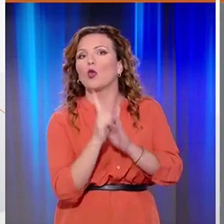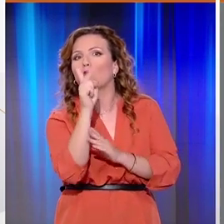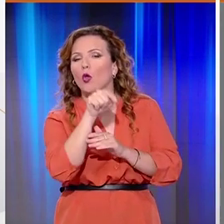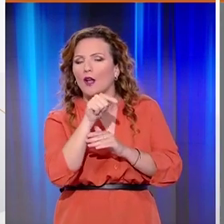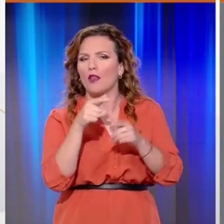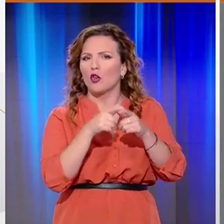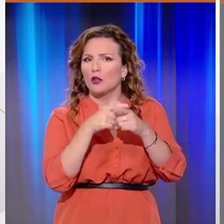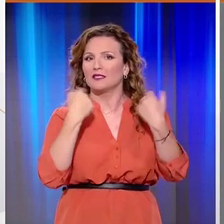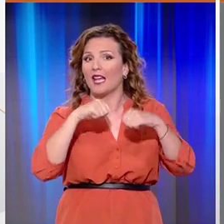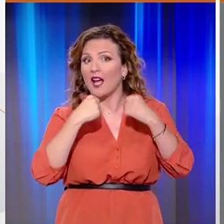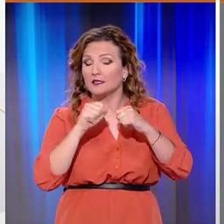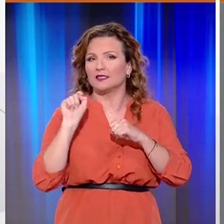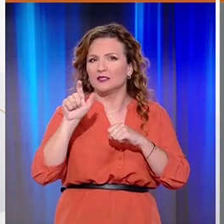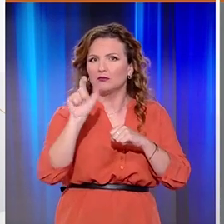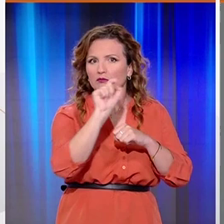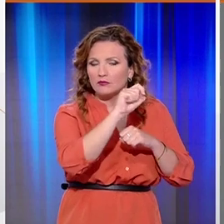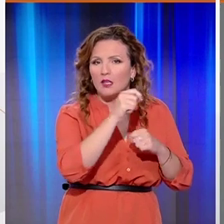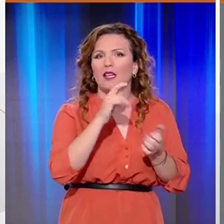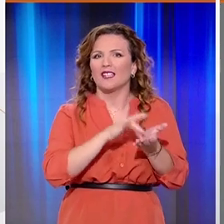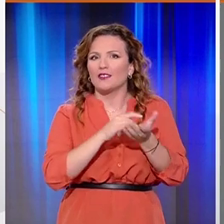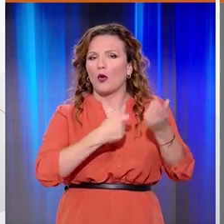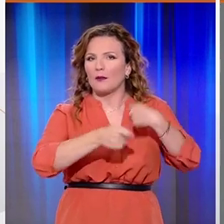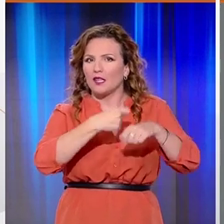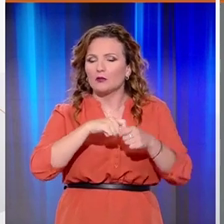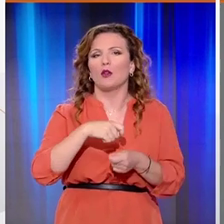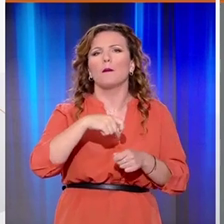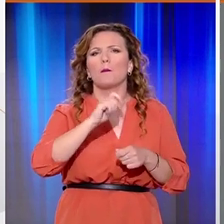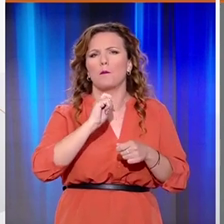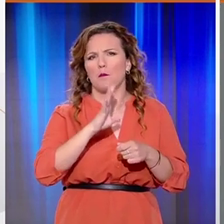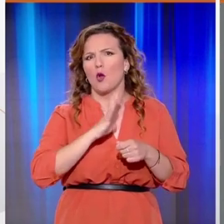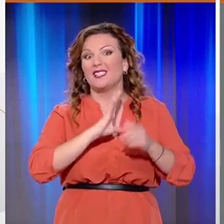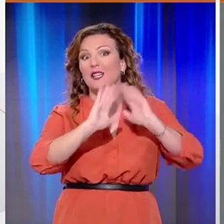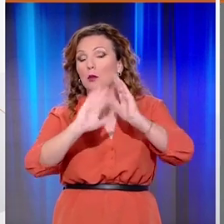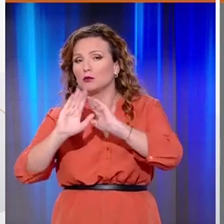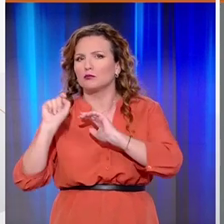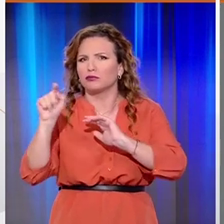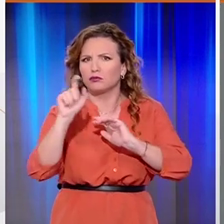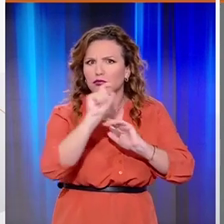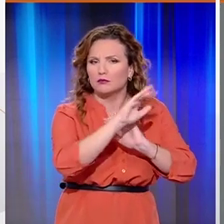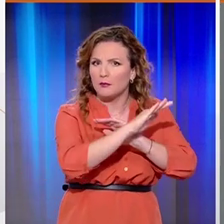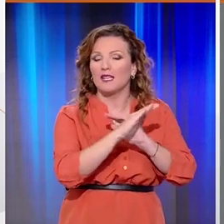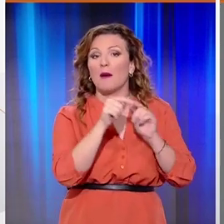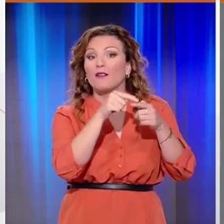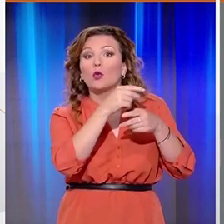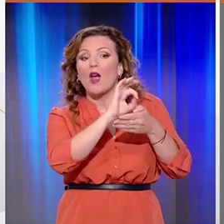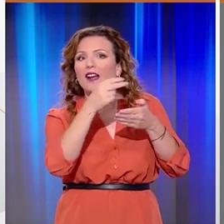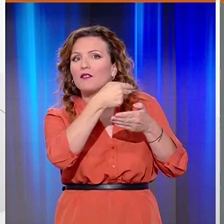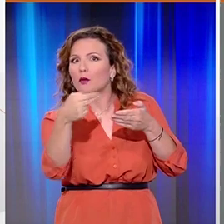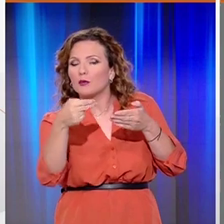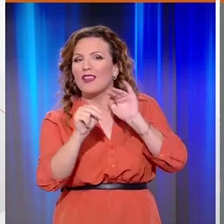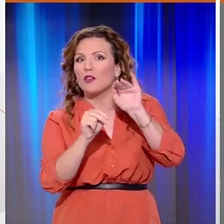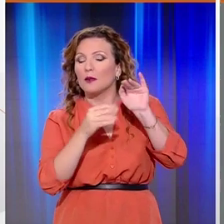Στη δοκιμαστική άσκηση ειδοποίησης από το Κέντρο Επιχειρήσεων της Πολιτικής Προστασίας εστάλει στα κινητά τηλέφωνα μήνυμα που έγραφε